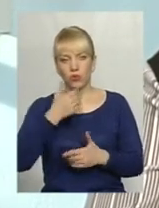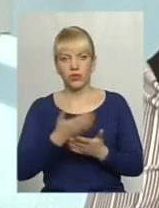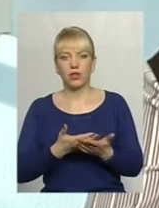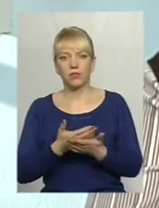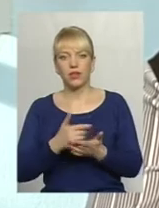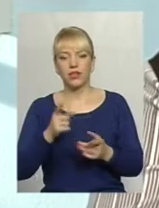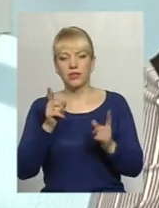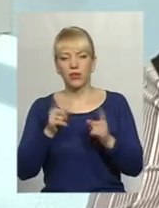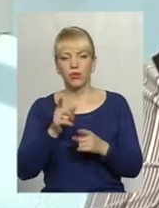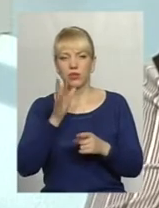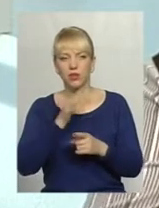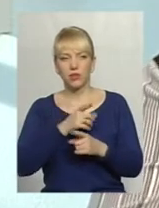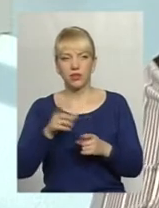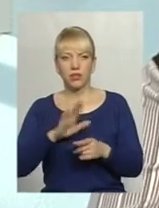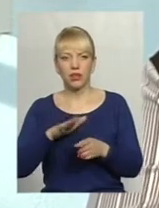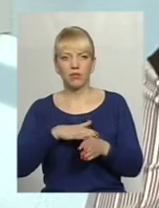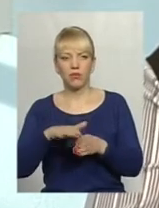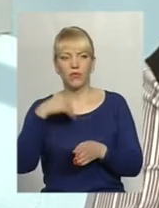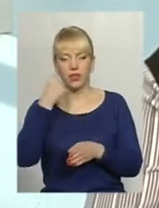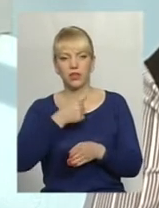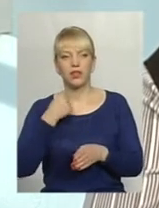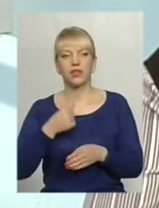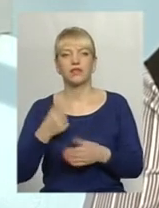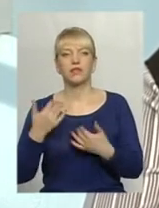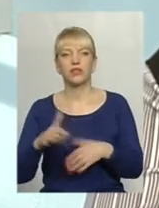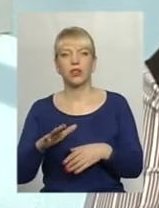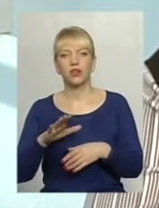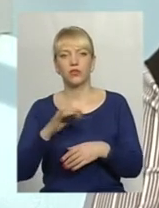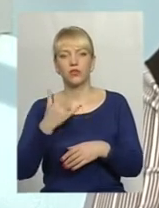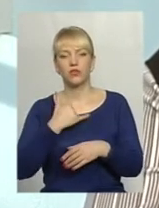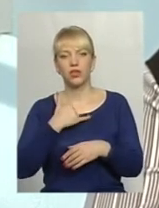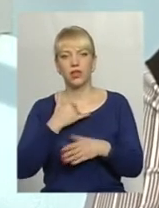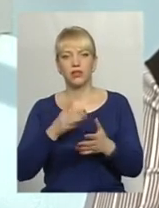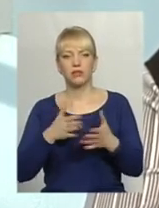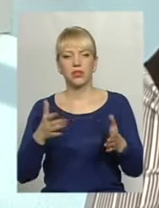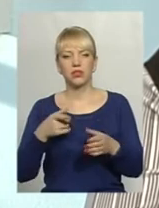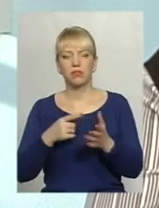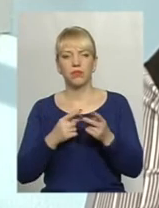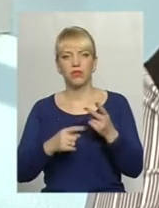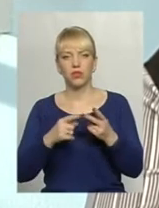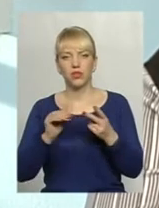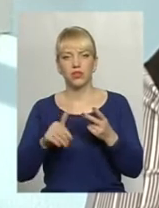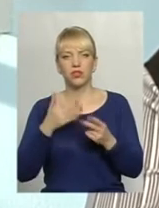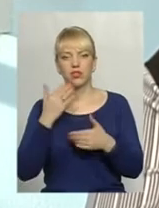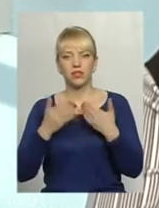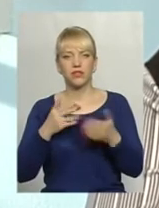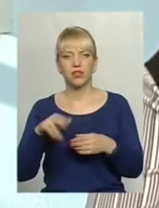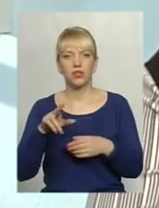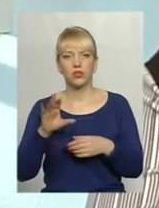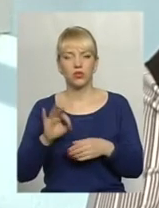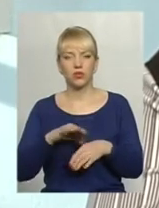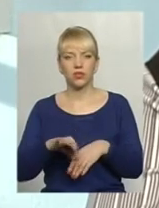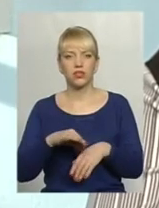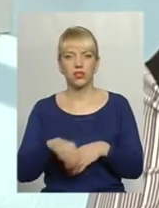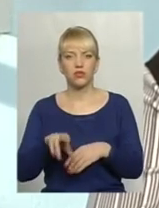короткий період, тобто неповний рік, вже у нас більше півтори тисячі звернень щодо насильства,